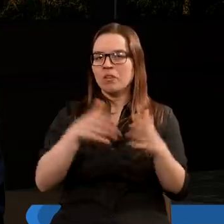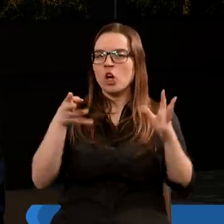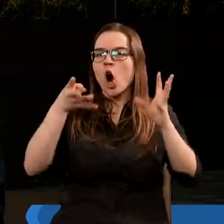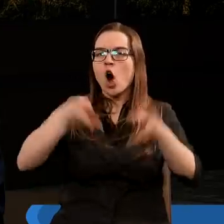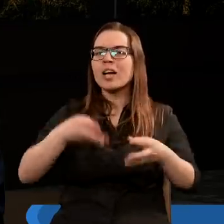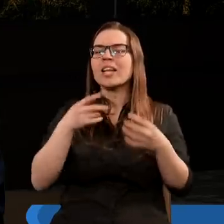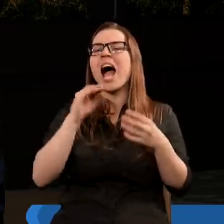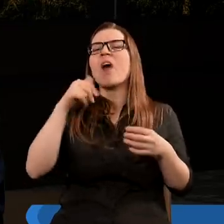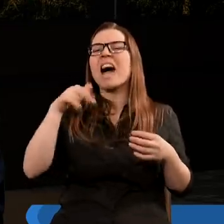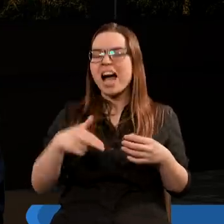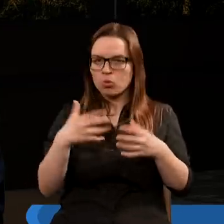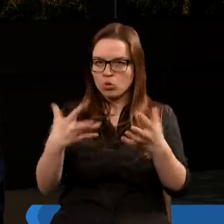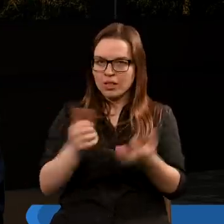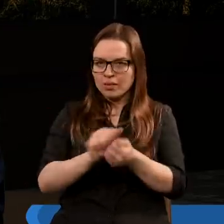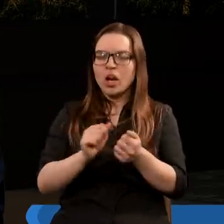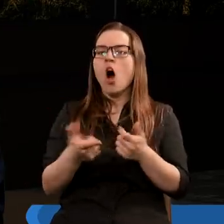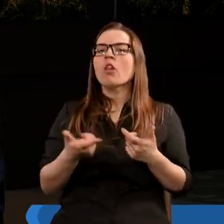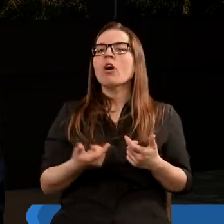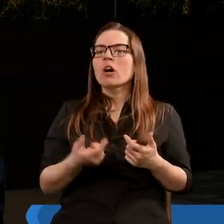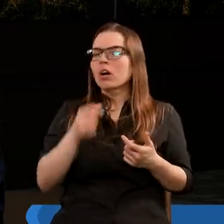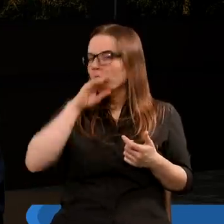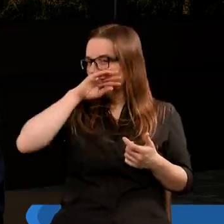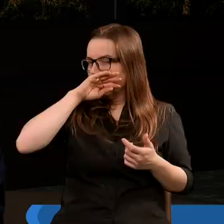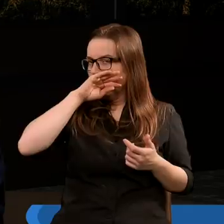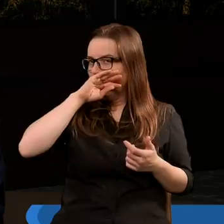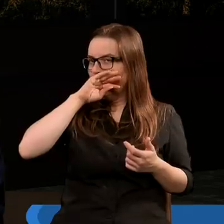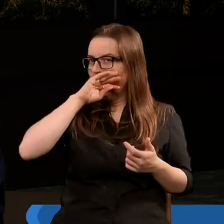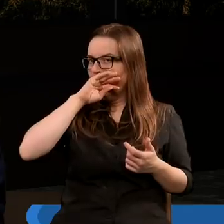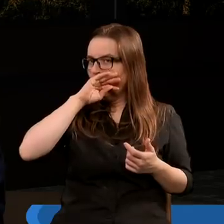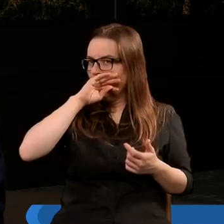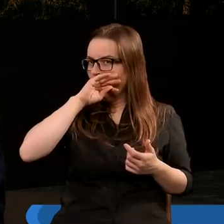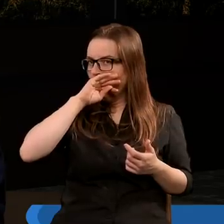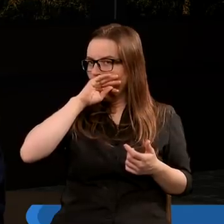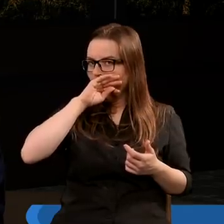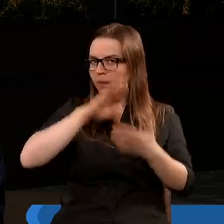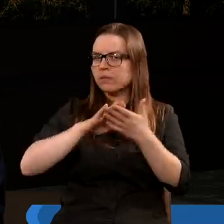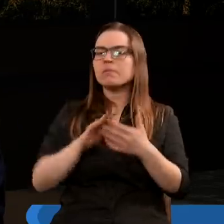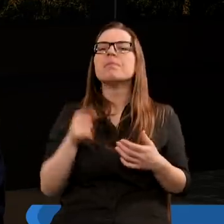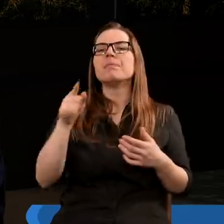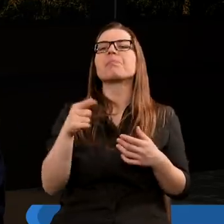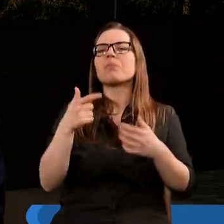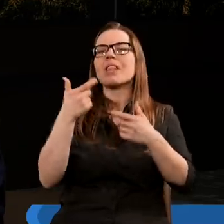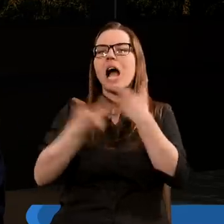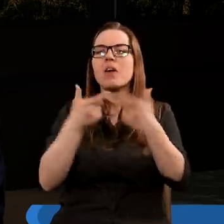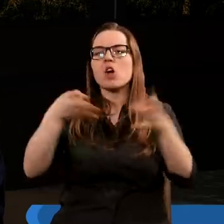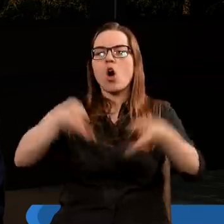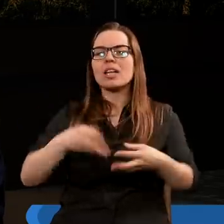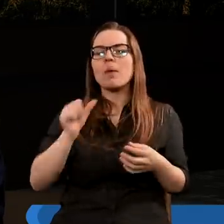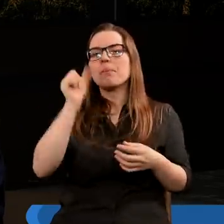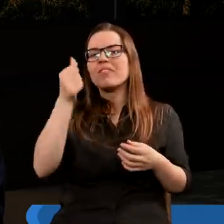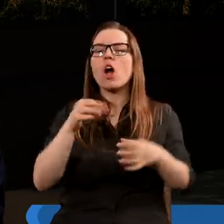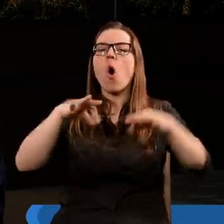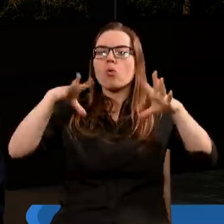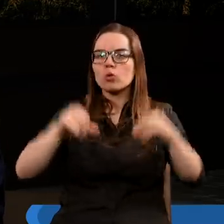właśnie Eufratu, wówczas woda zmniejszyła swój poziom, czy wręcz nawet to koryto pierwotne